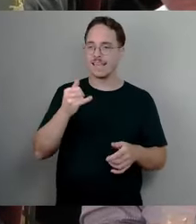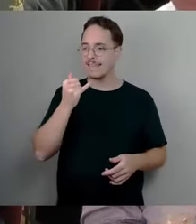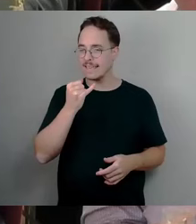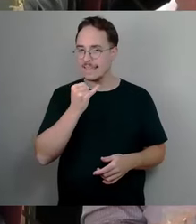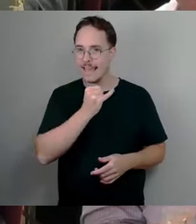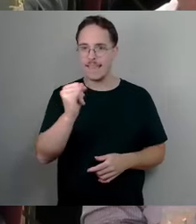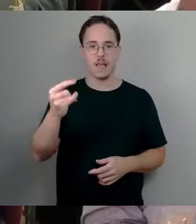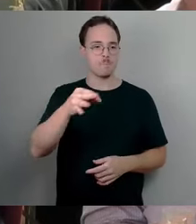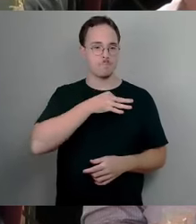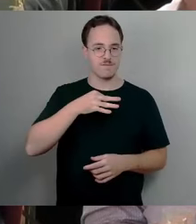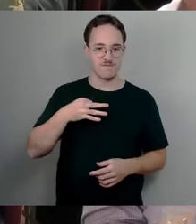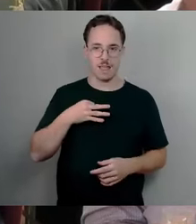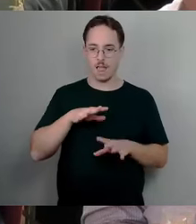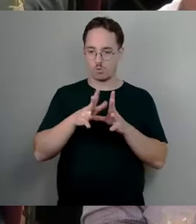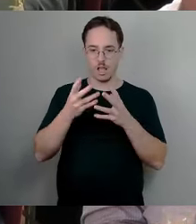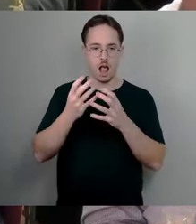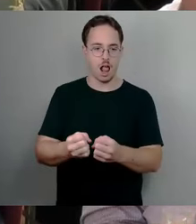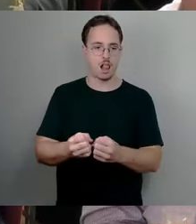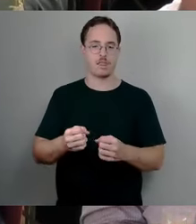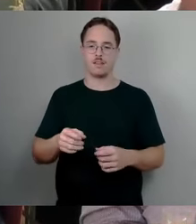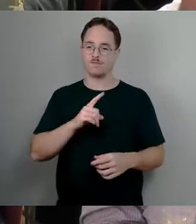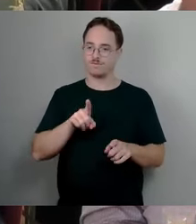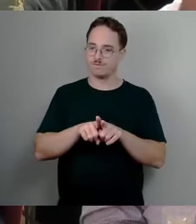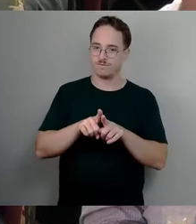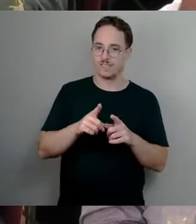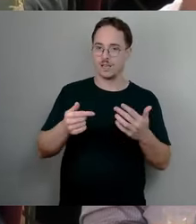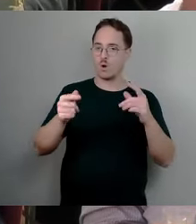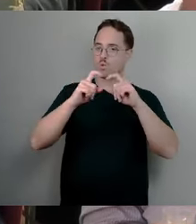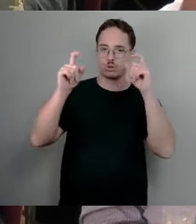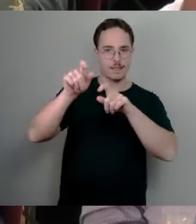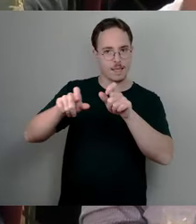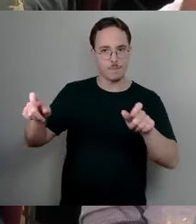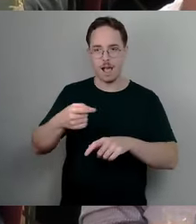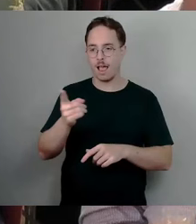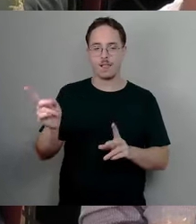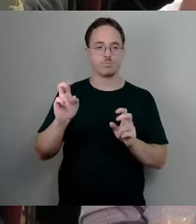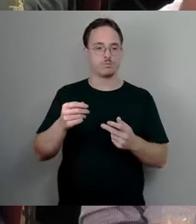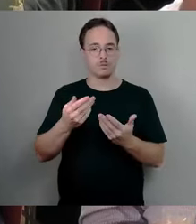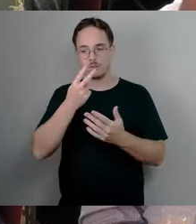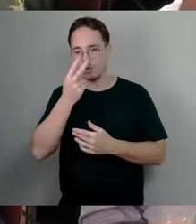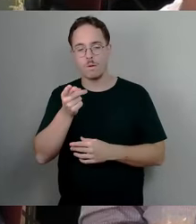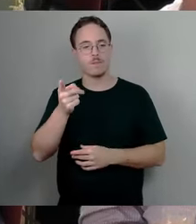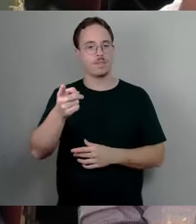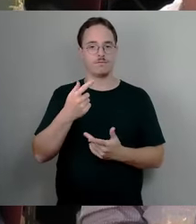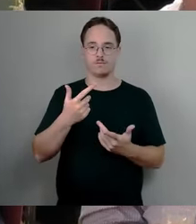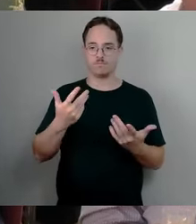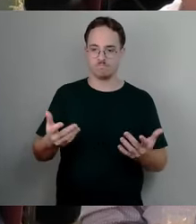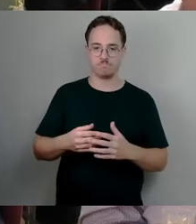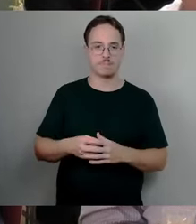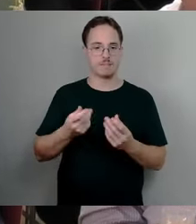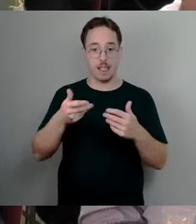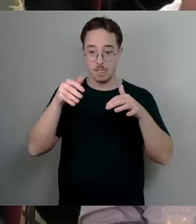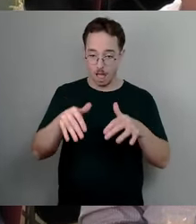tun muss, mit dem Vorhandenen auszukommen und seine Aufgaben zu bringen. Eine Milliarde Euro in den letzten